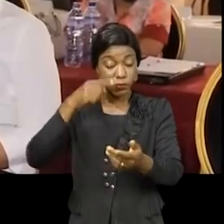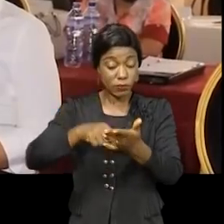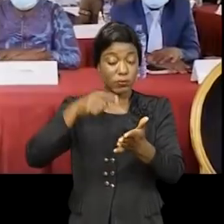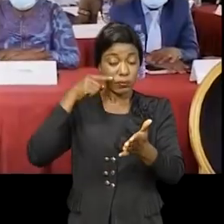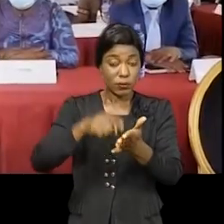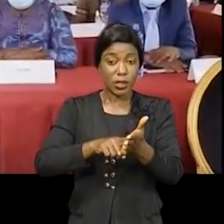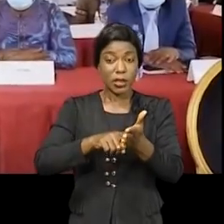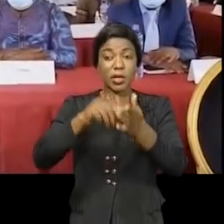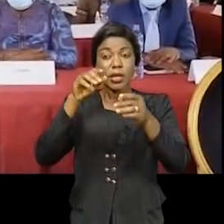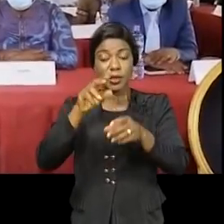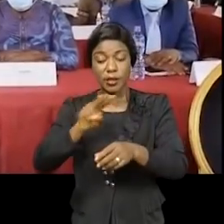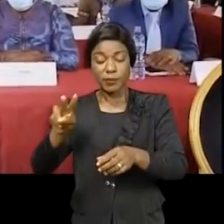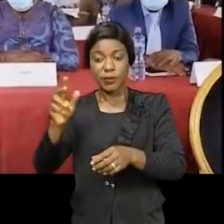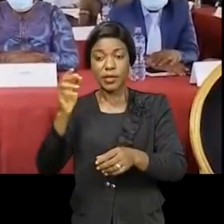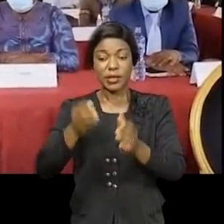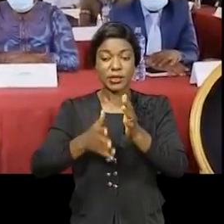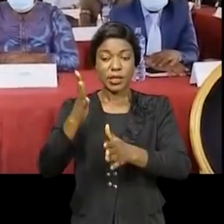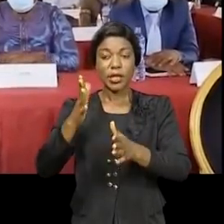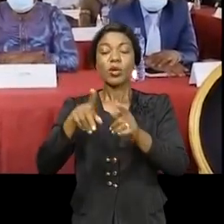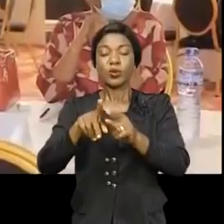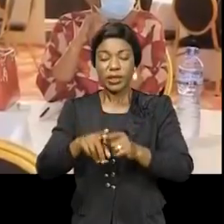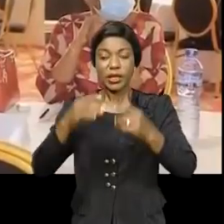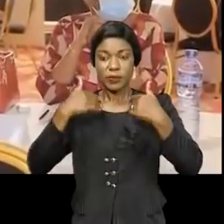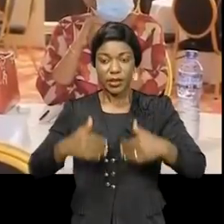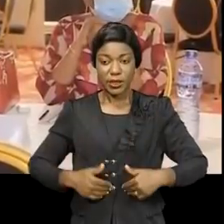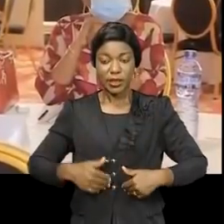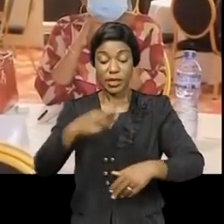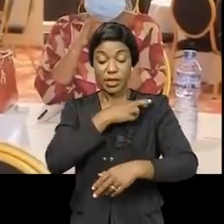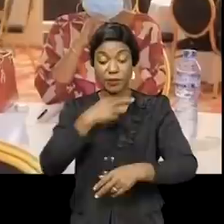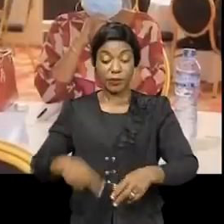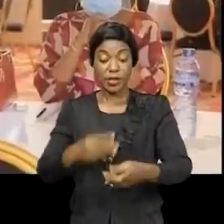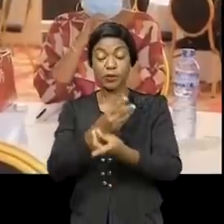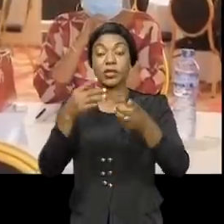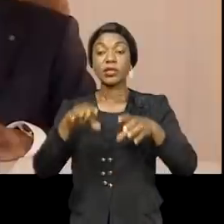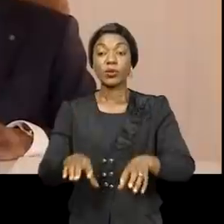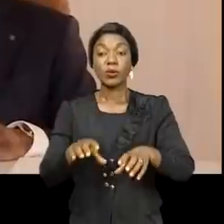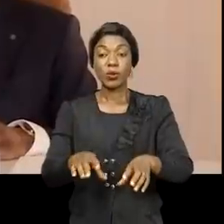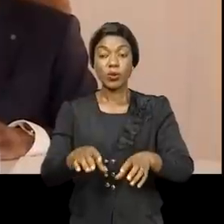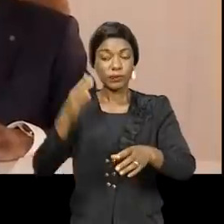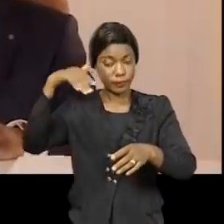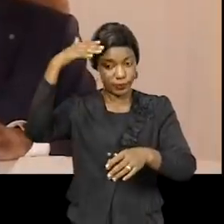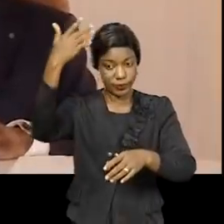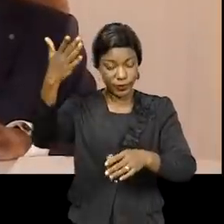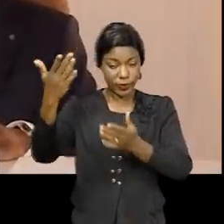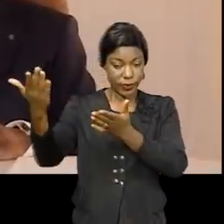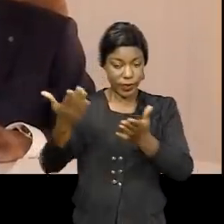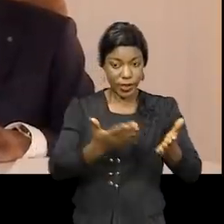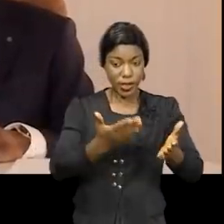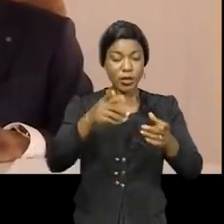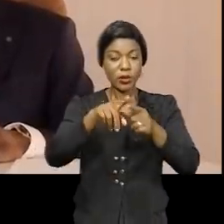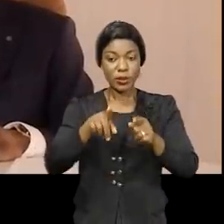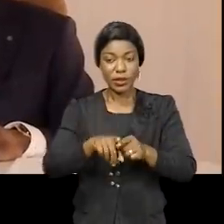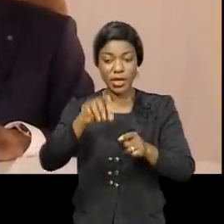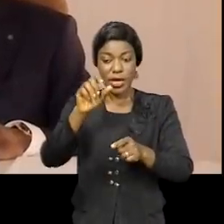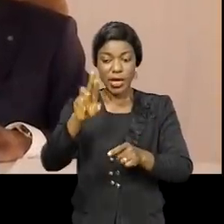RSI 2005 que le ministre de la Santé de la République démocratique du Congo prévoit de mener avec une RAA